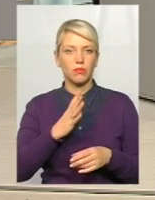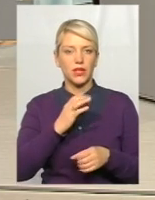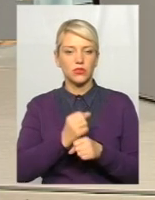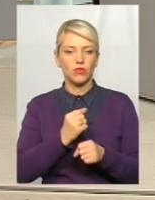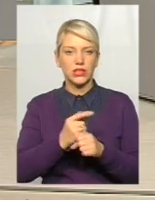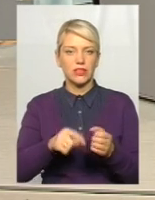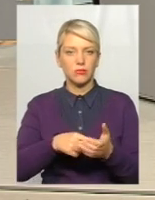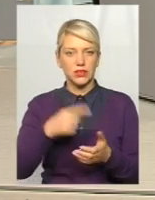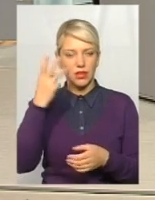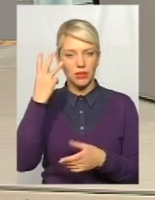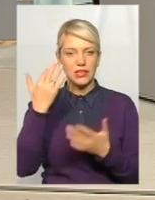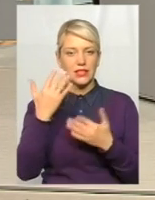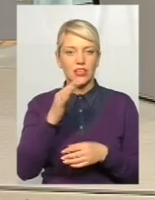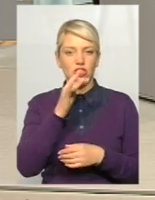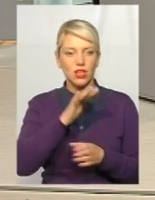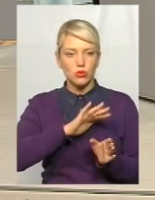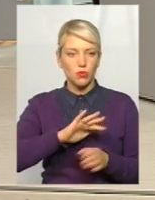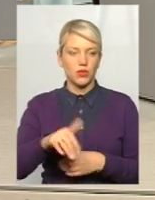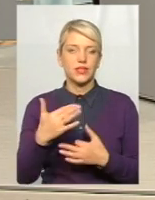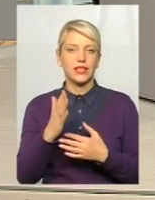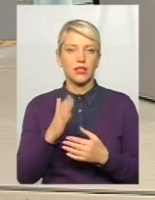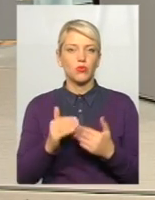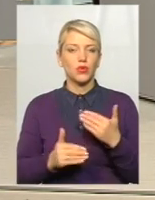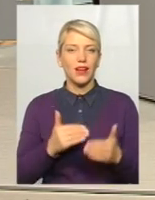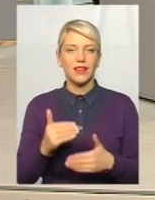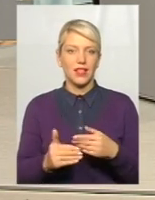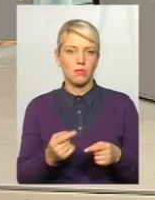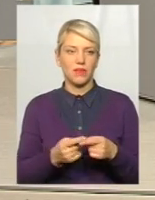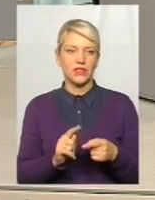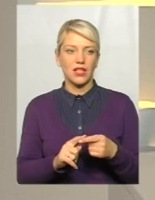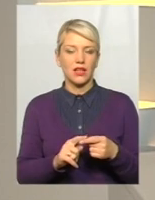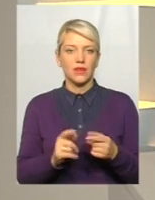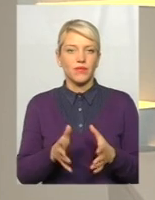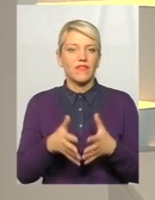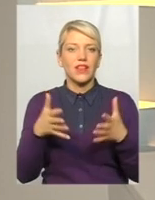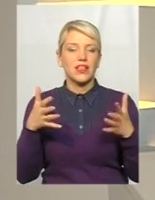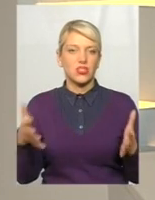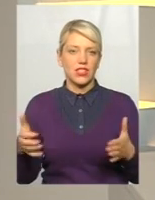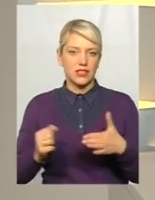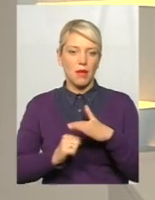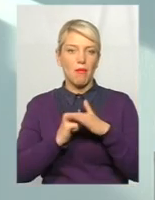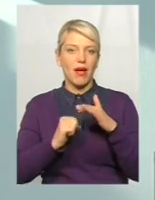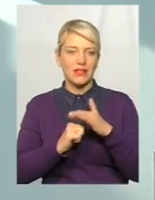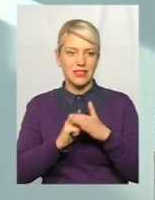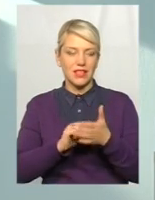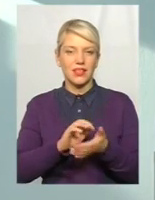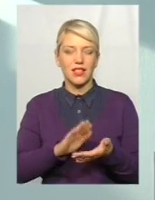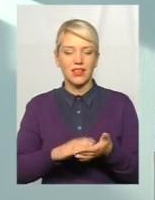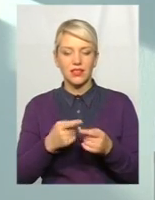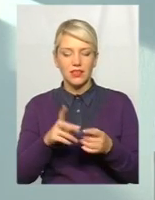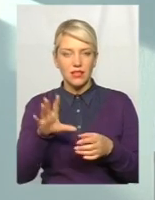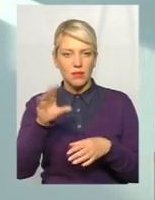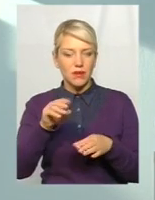пройде часу, скільки це пройде етапів? Ну, це ж просто величезна база даних, і ці дані треба якось